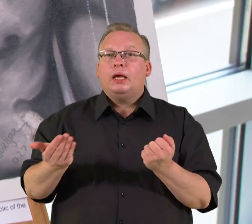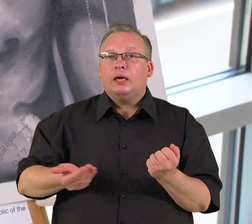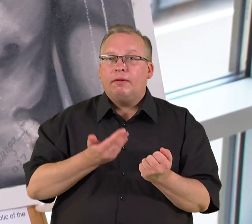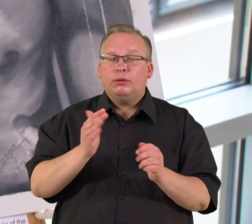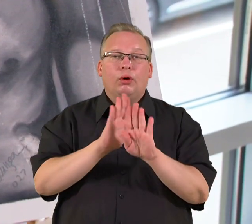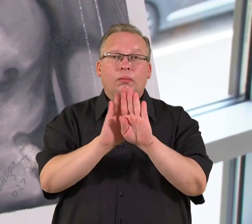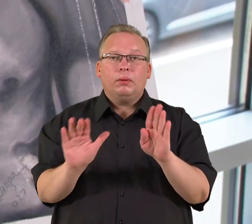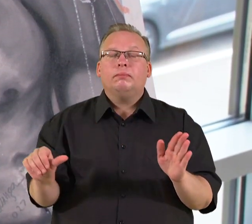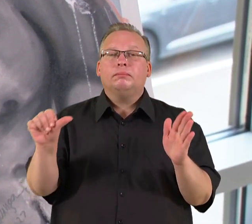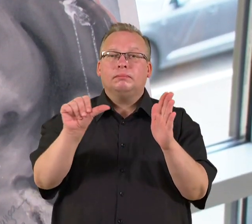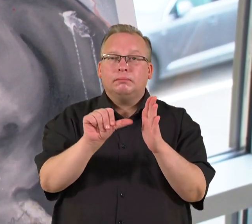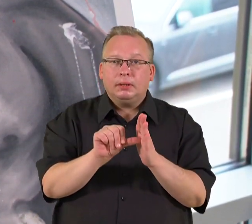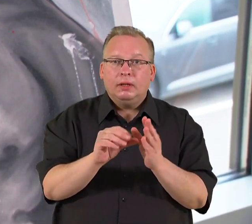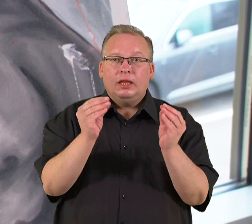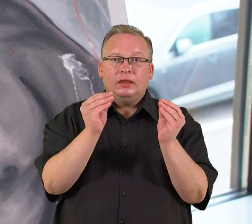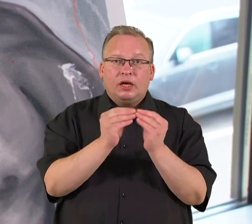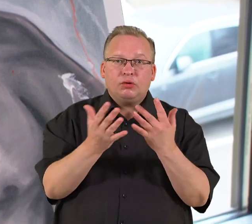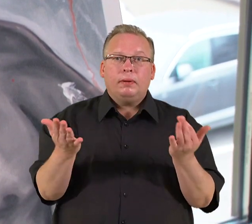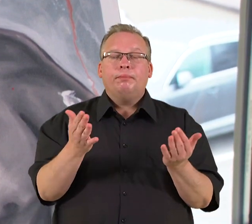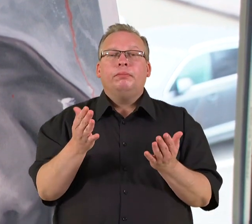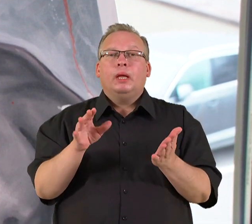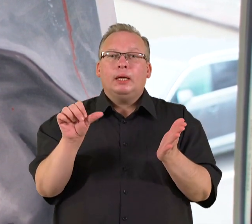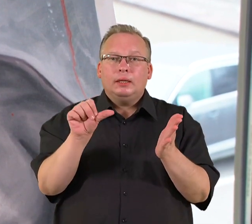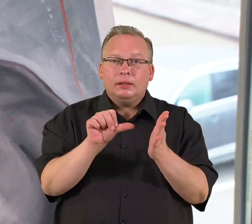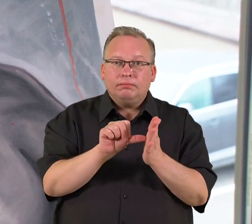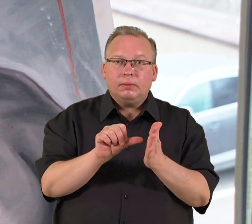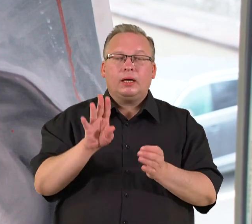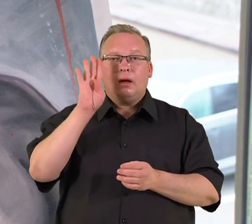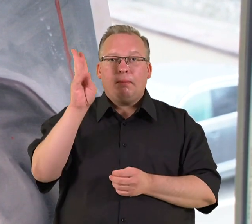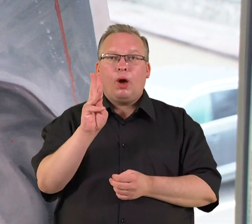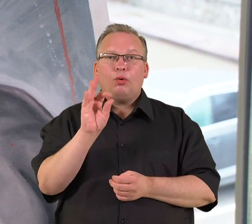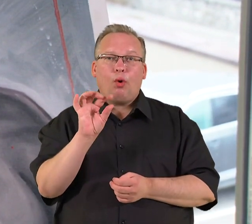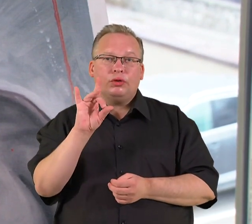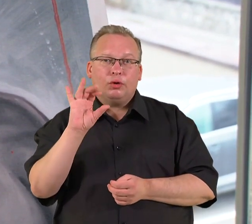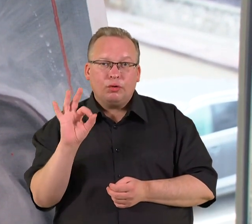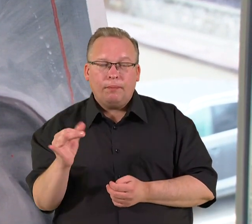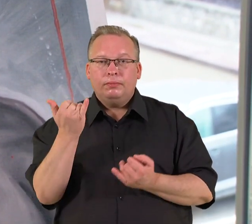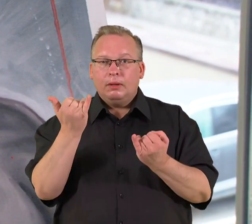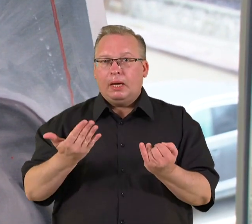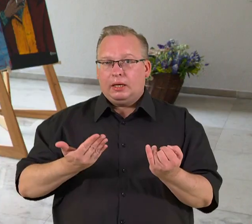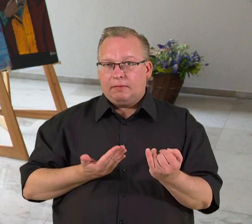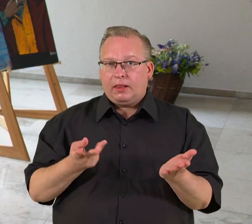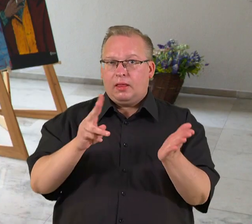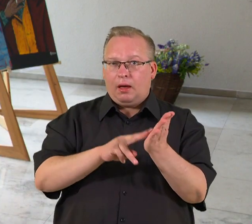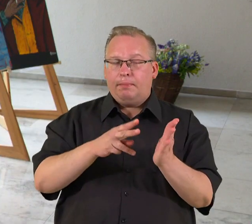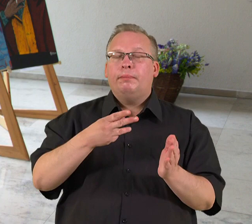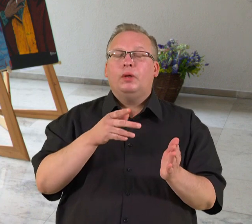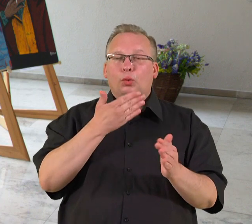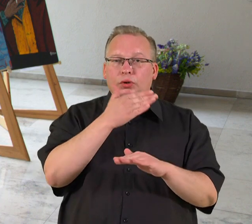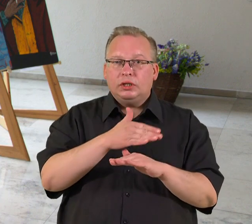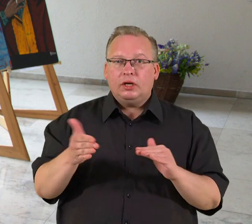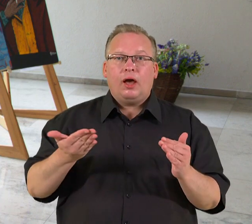pristatomi dešimties menininkų iš Irako, Turkijos, Kongo Respublikos, kurie dabar gyvena Lietuvoje užsieniečių